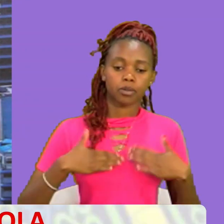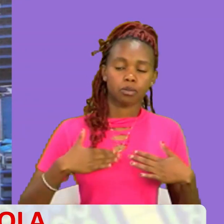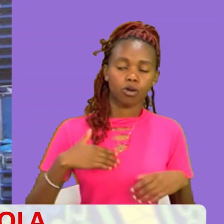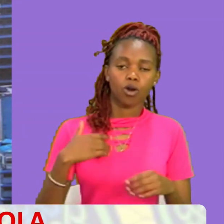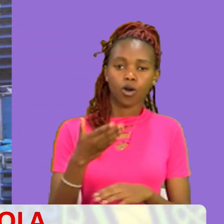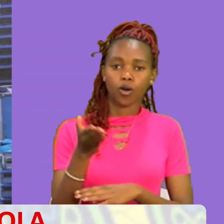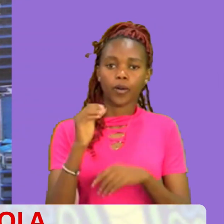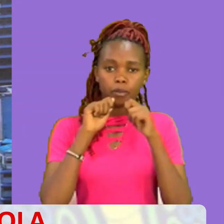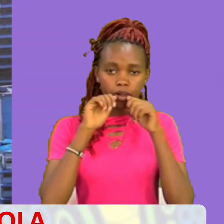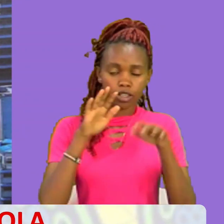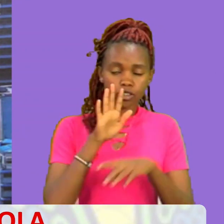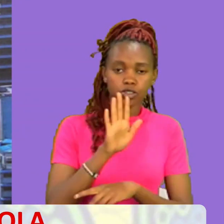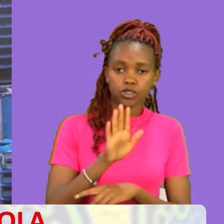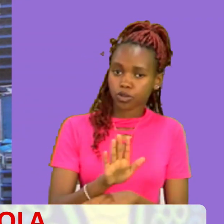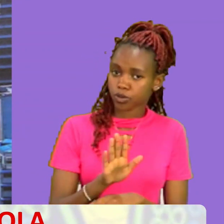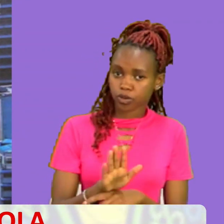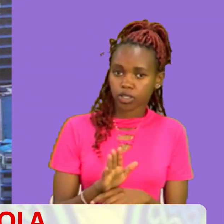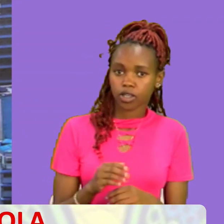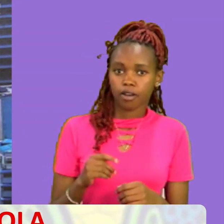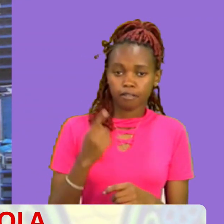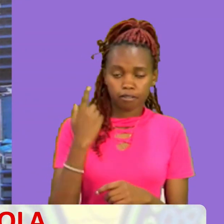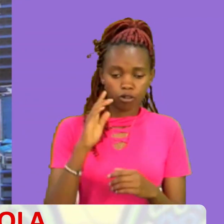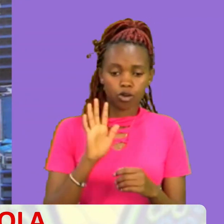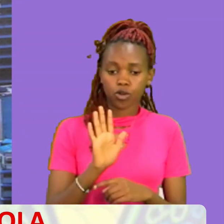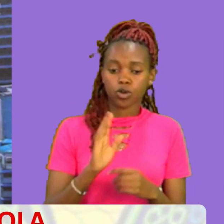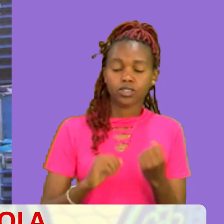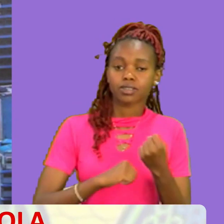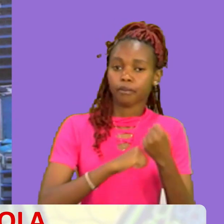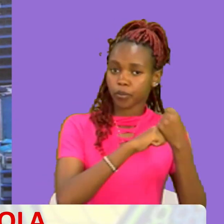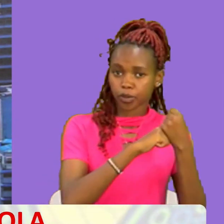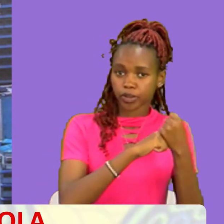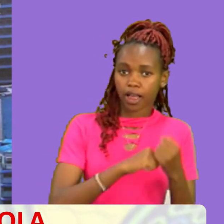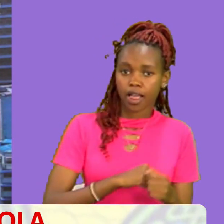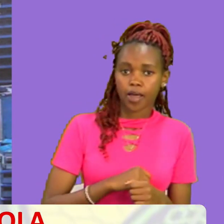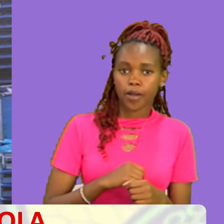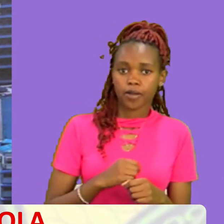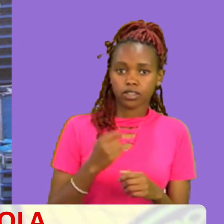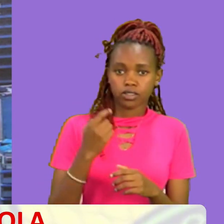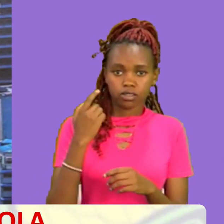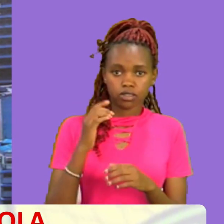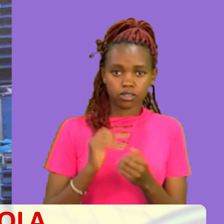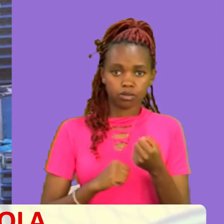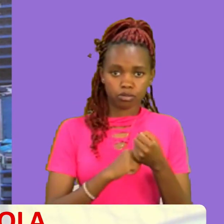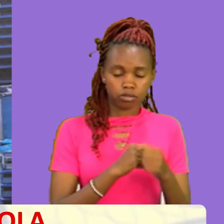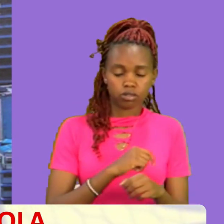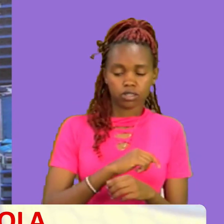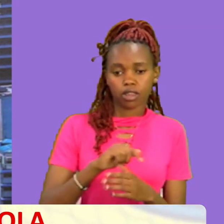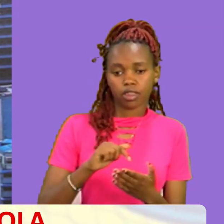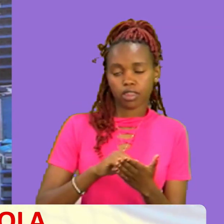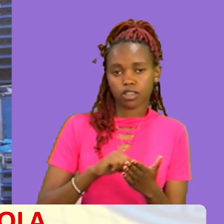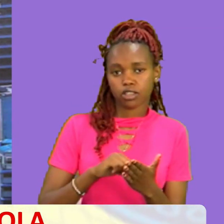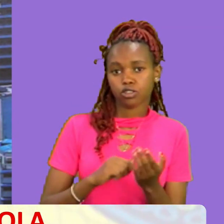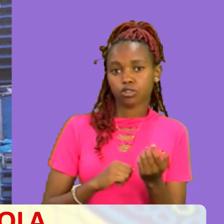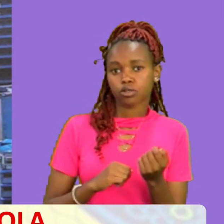mungu watakubariki Ninashukuru sana Wakonelea kunisupport Na kusupporti uduma hii Na kusupporti program hii Mungu watakubariki sana Na